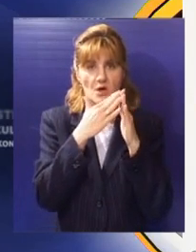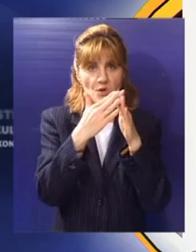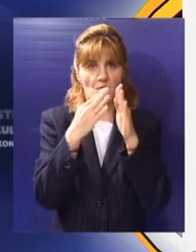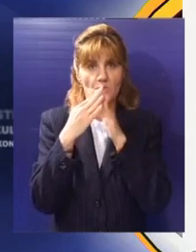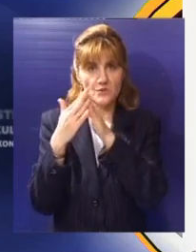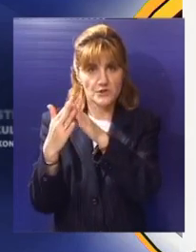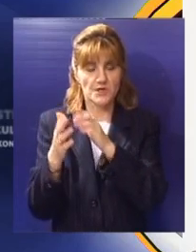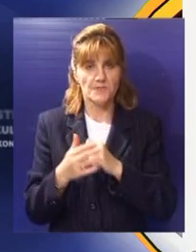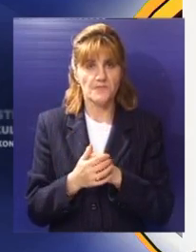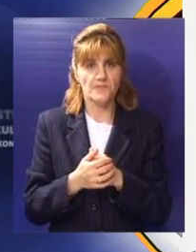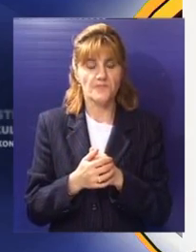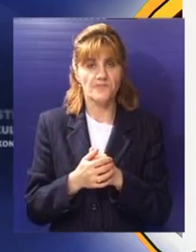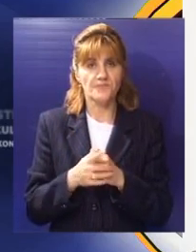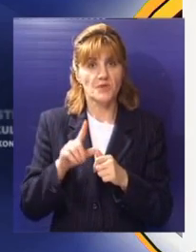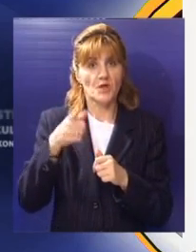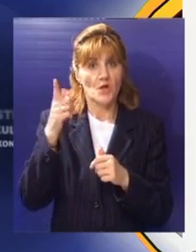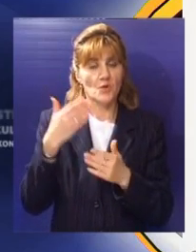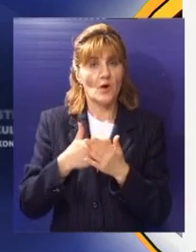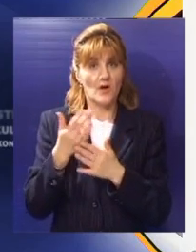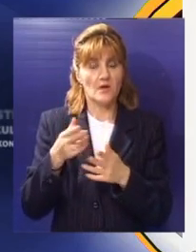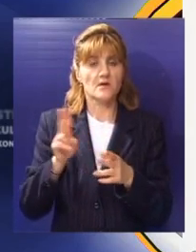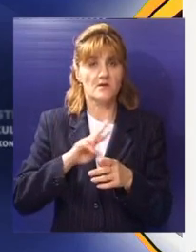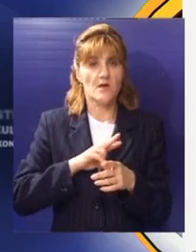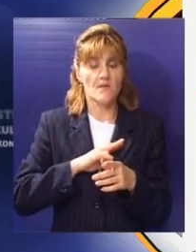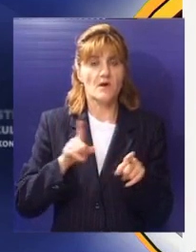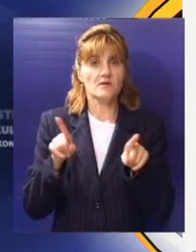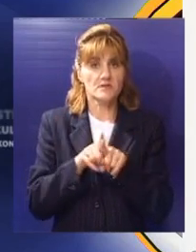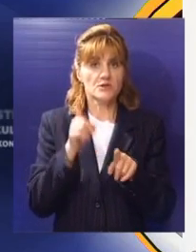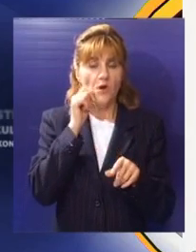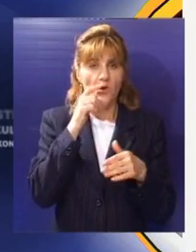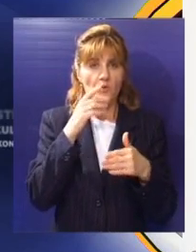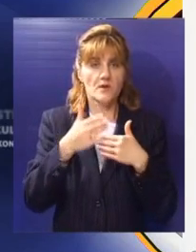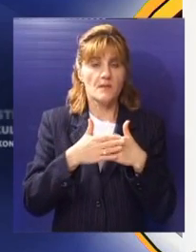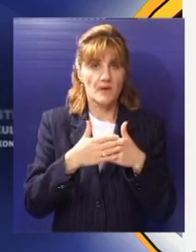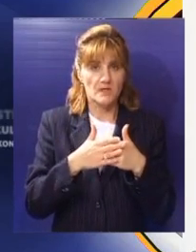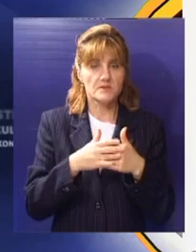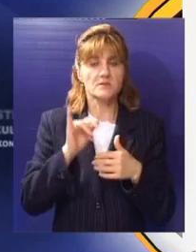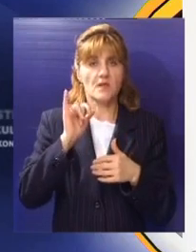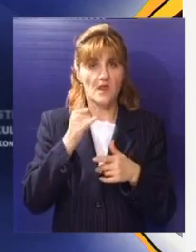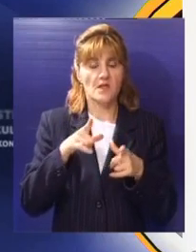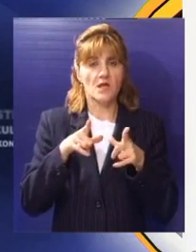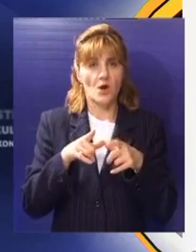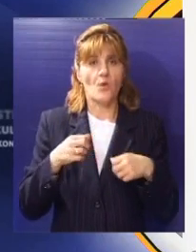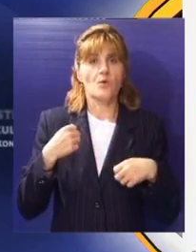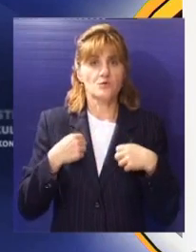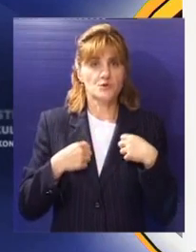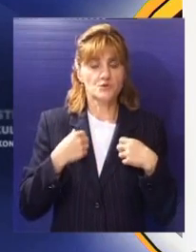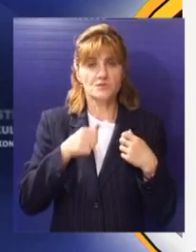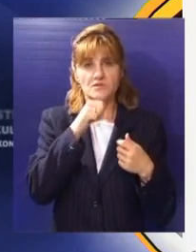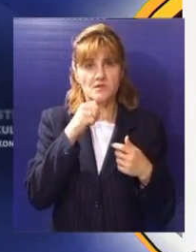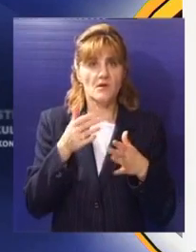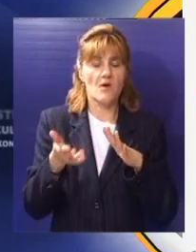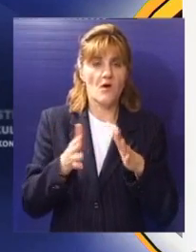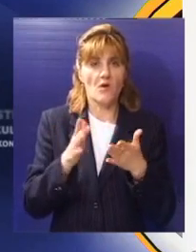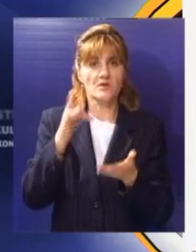kuće u nizu. U odnosu na ostale gradove sa 100.000 stanovnika, Subotica, iako ima povećane nivoje buke, spada u